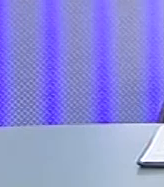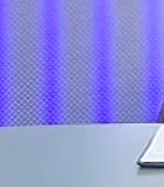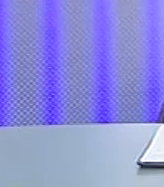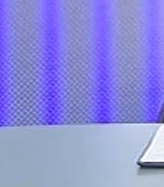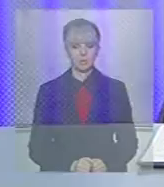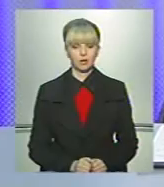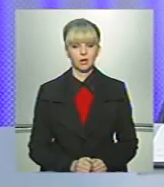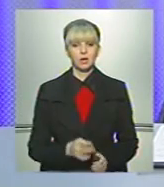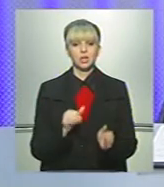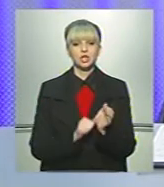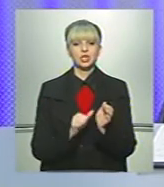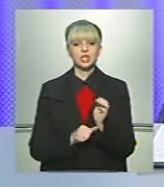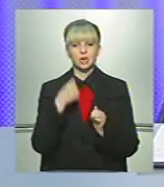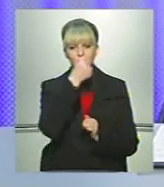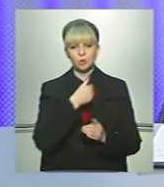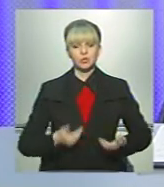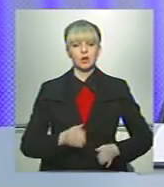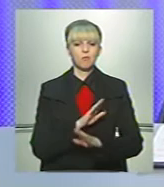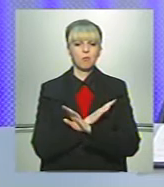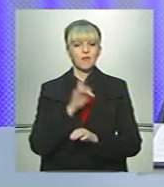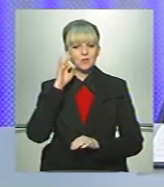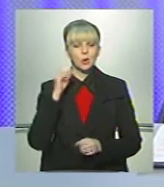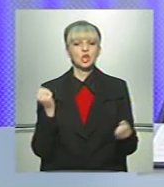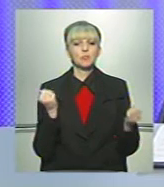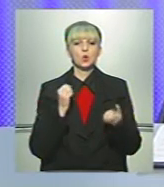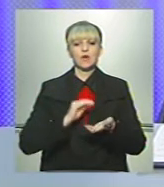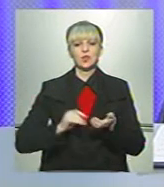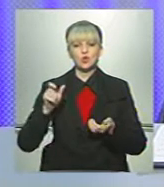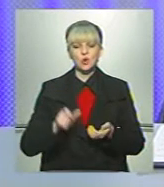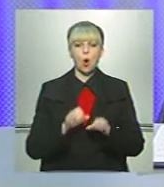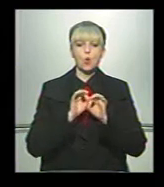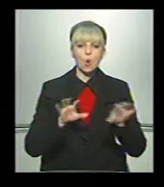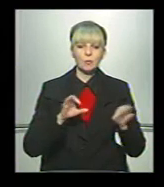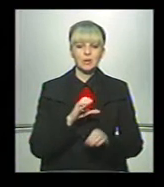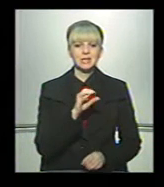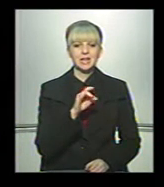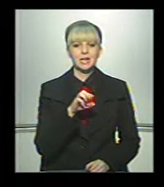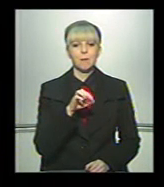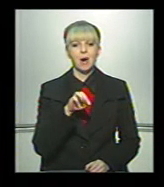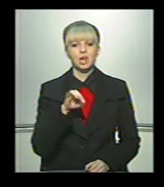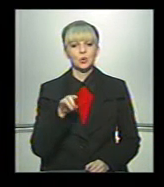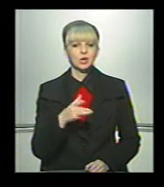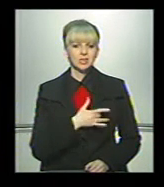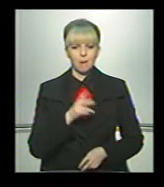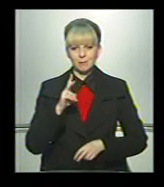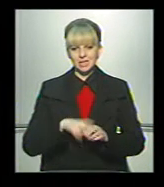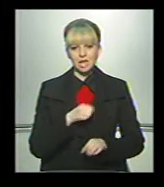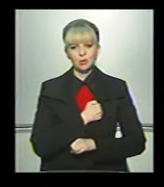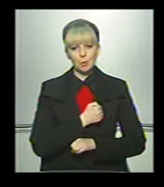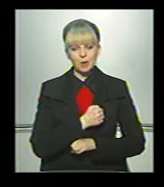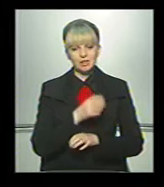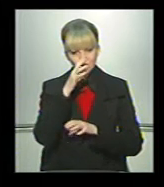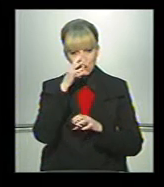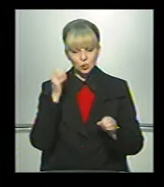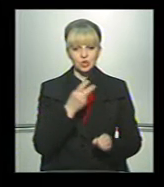На 60-му році життя помер відомий спортивний журналіст і коментатор Сергій Батюк. Його серце перестало битися